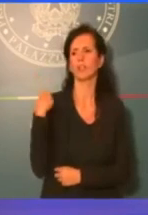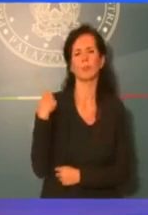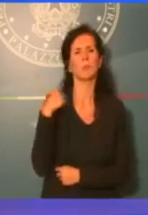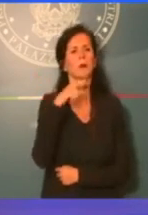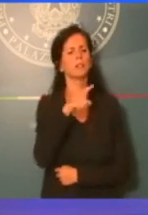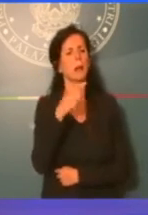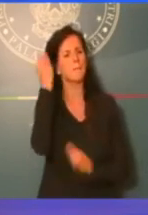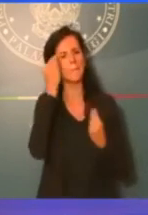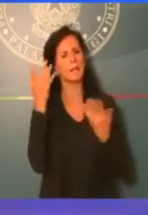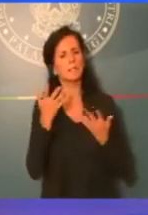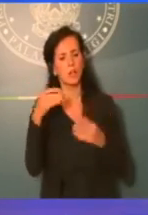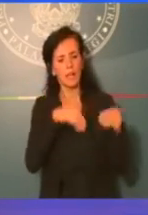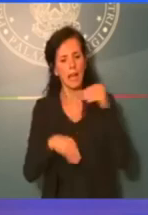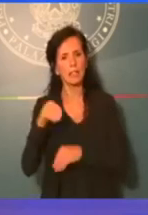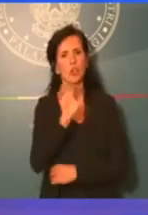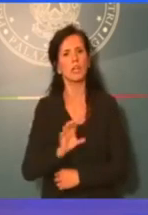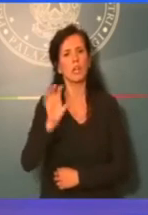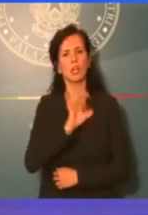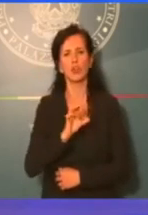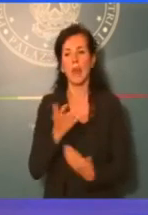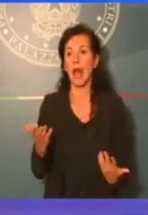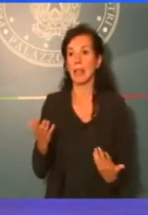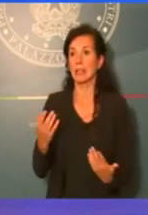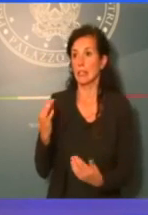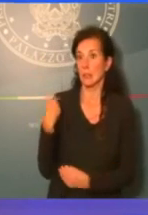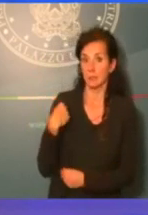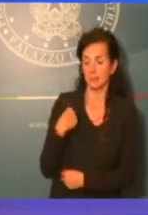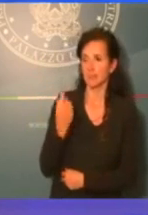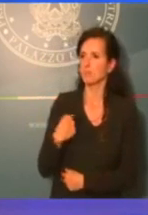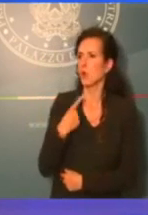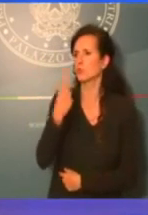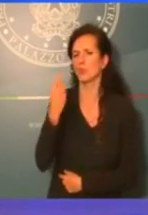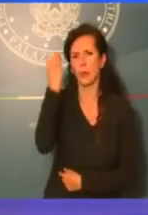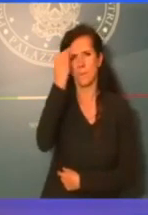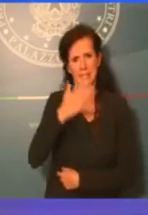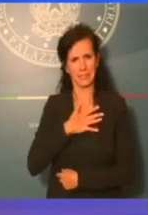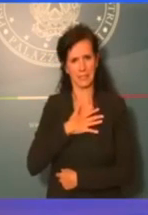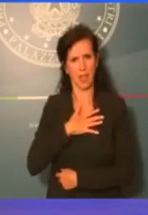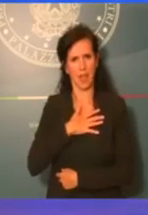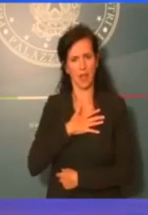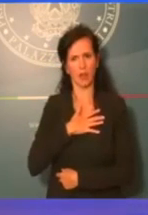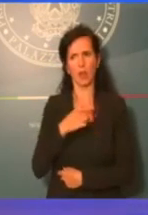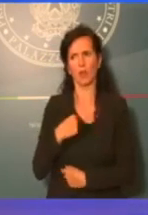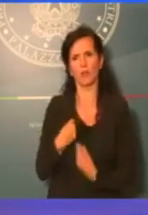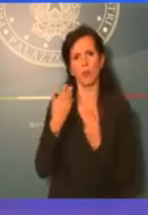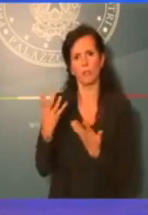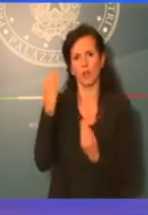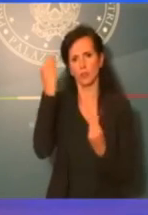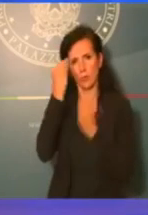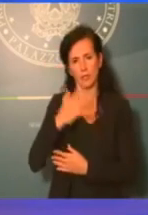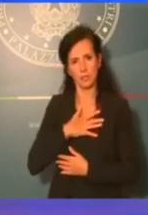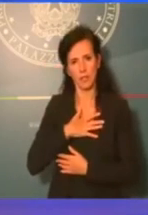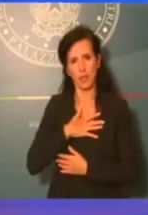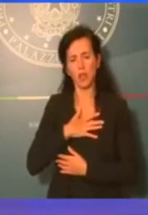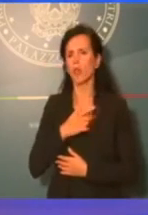per quanto riguarda le elezioni regionali? Ho detto una mia opinione, un mio pensiero, anche premesso. Non vogliono le mie abitudini, le mie